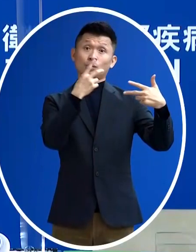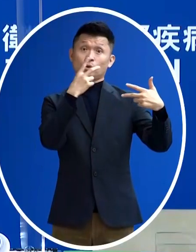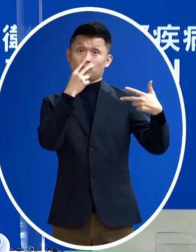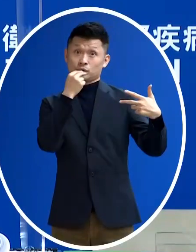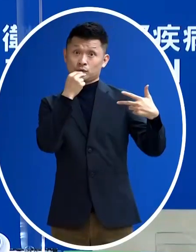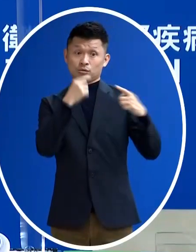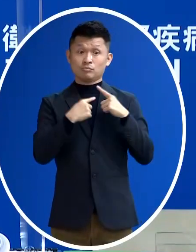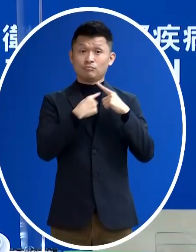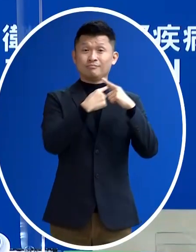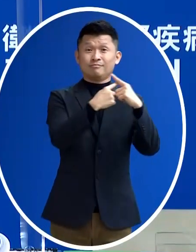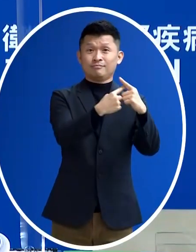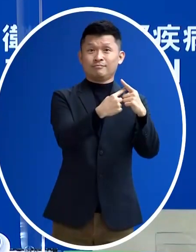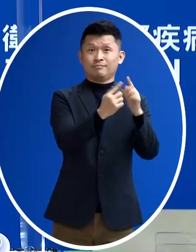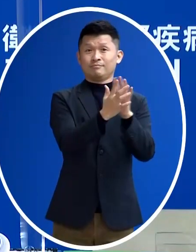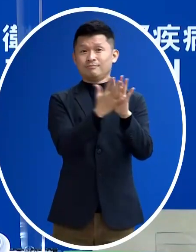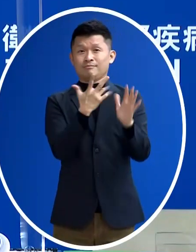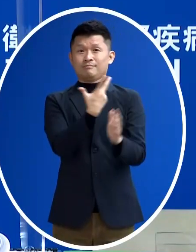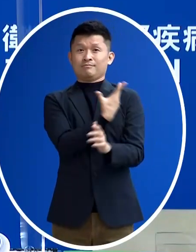接種的一個